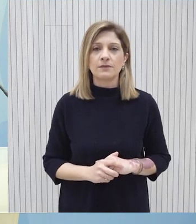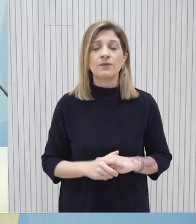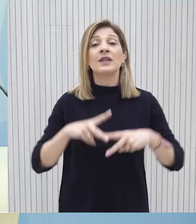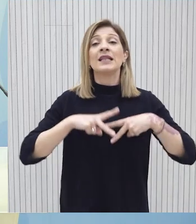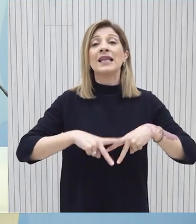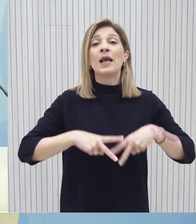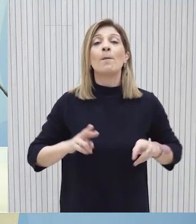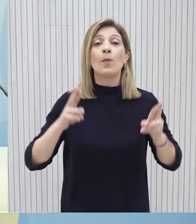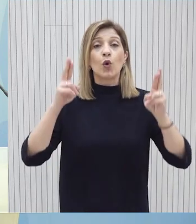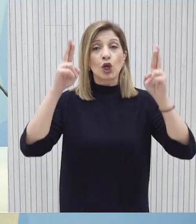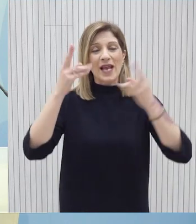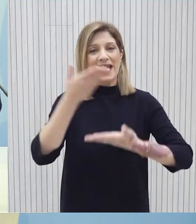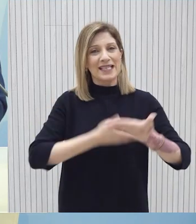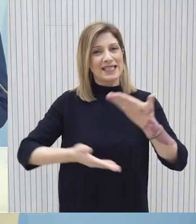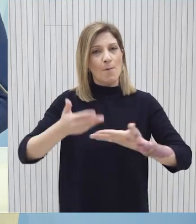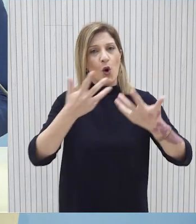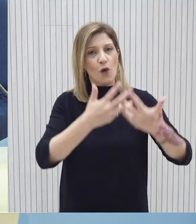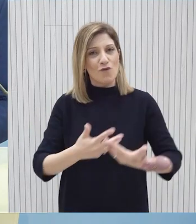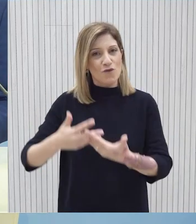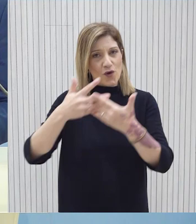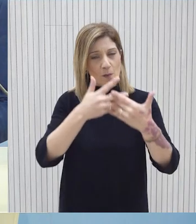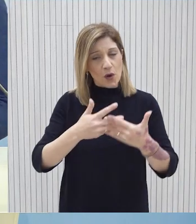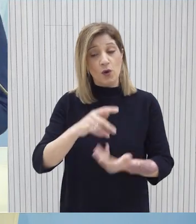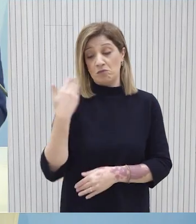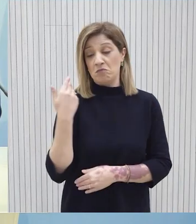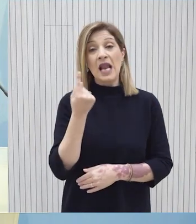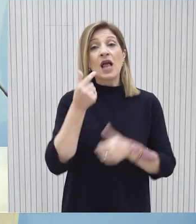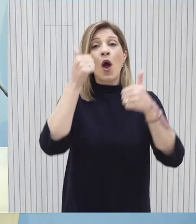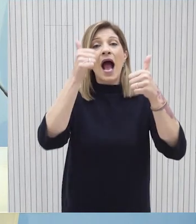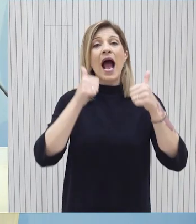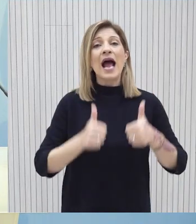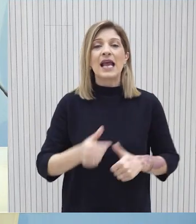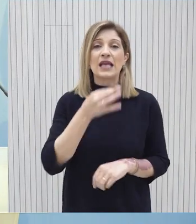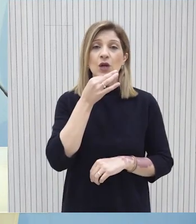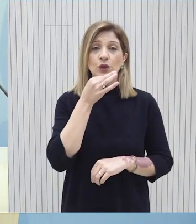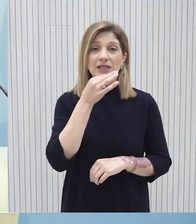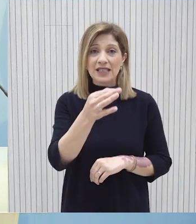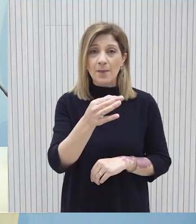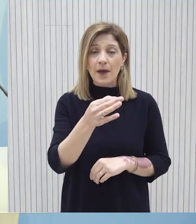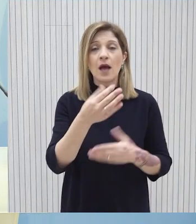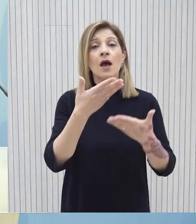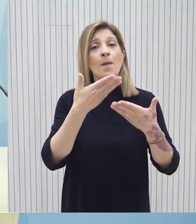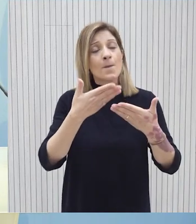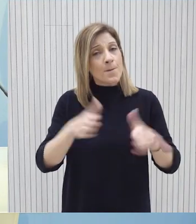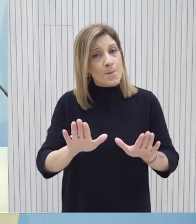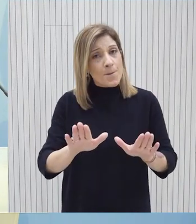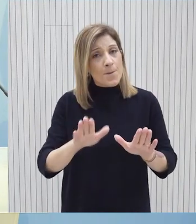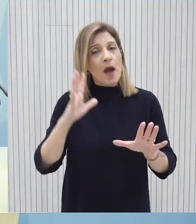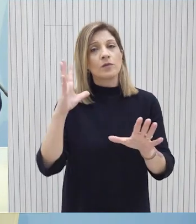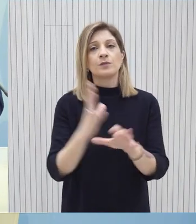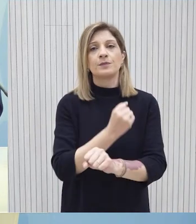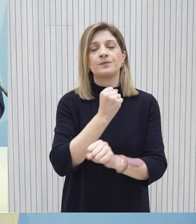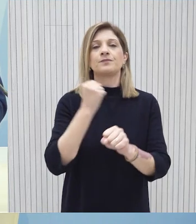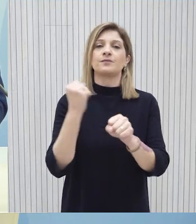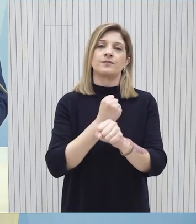Το Υπουργείο Ενέργειας, Εμπορίου και Βιομηχανίας εξέτωσε πριν λίγο ανακοίνωση, με την οποία δηλώνει ότι έχουν ολοκληρωθεί με επιτυχία